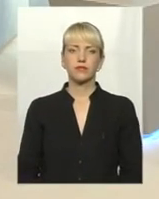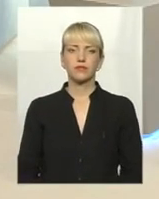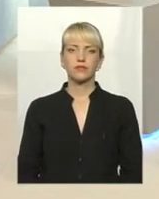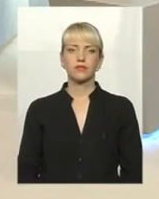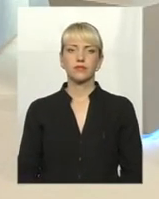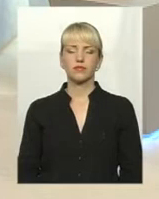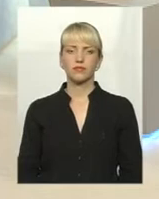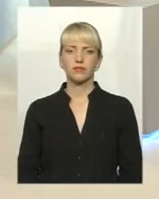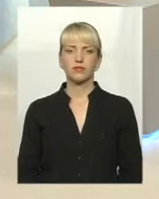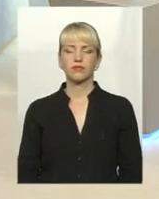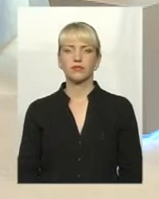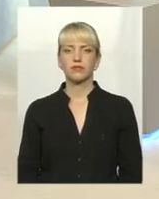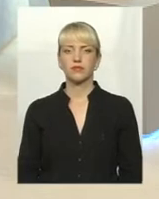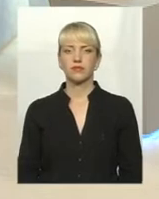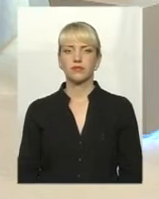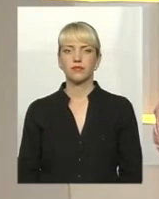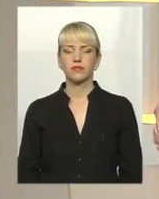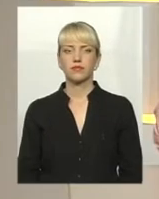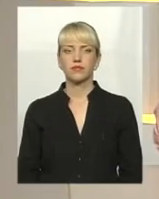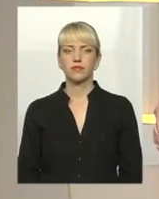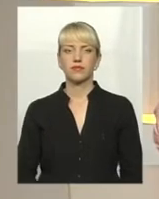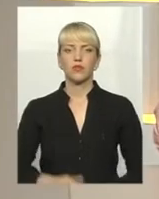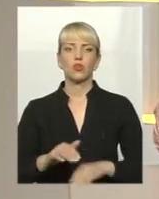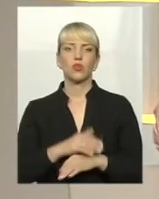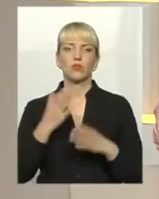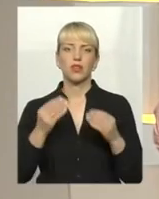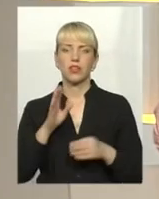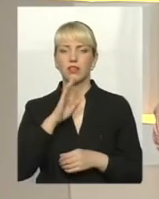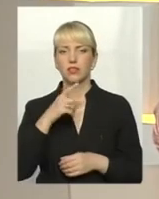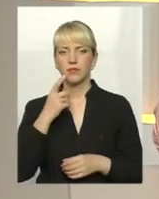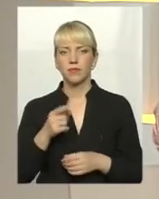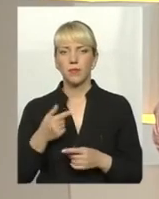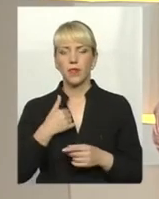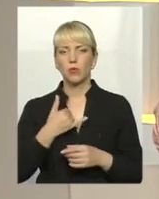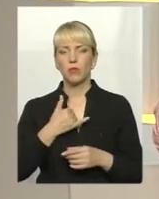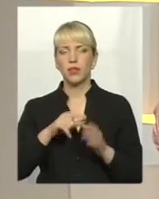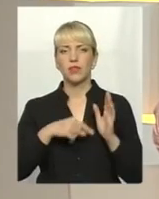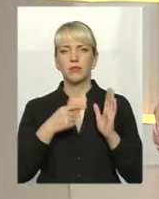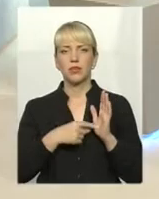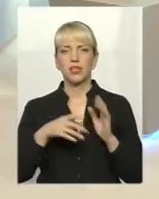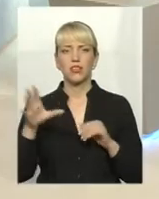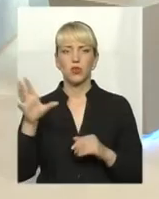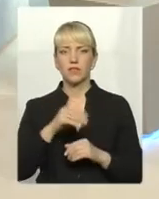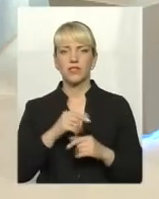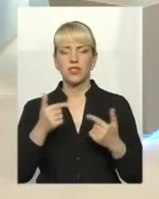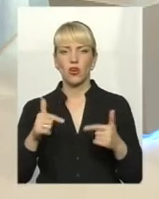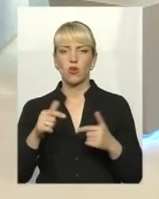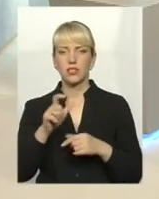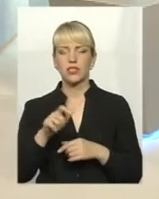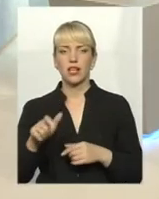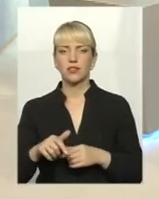Слухаємо вас в ефірі. Алло. Алло. Добрий день. Доброго дня. Маєте питання одразу до всіх гостей.